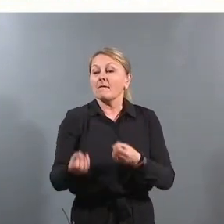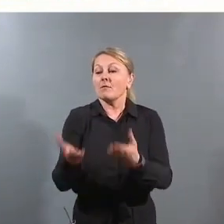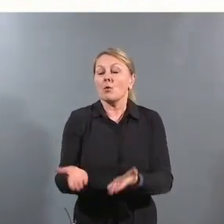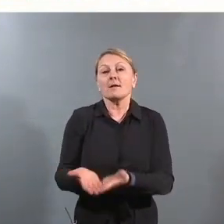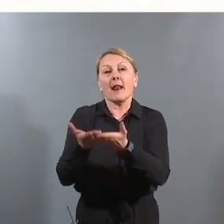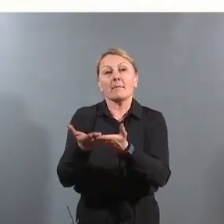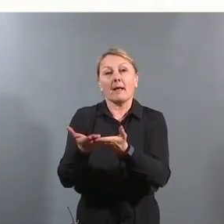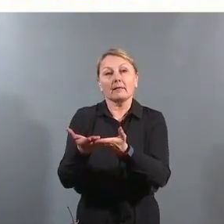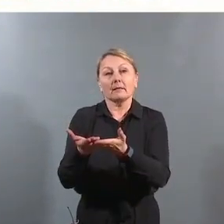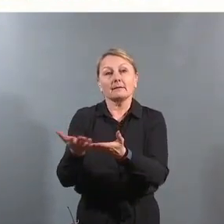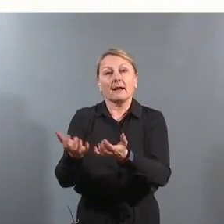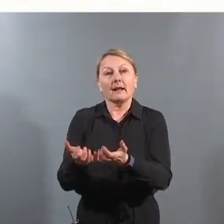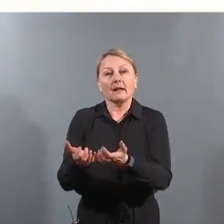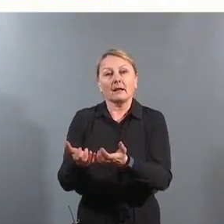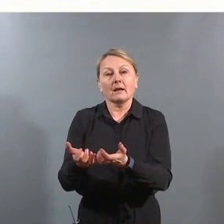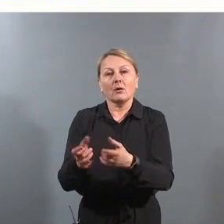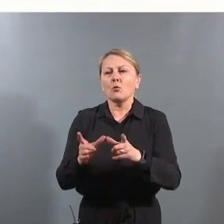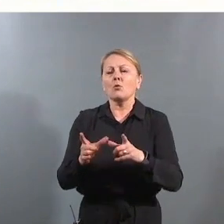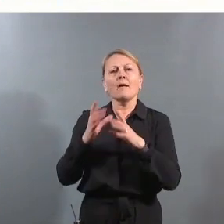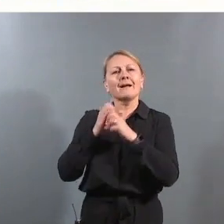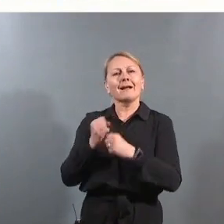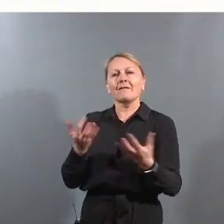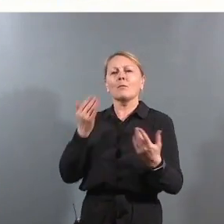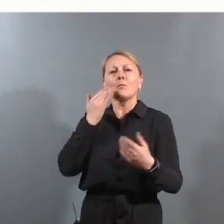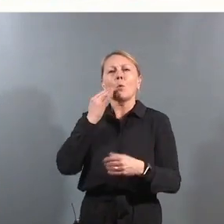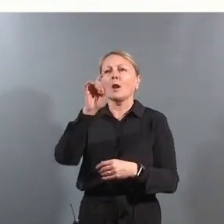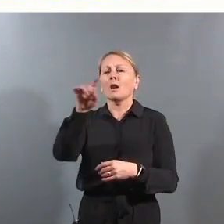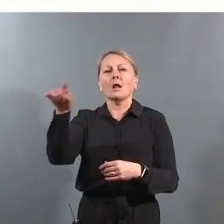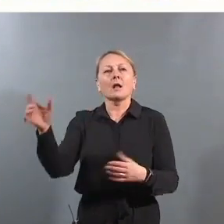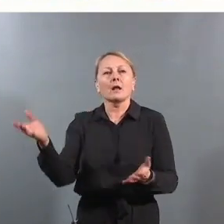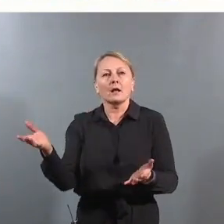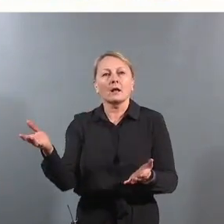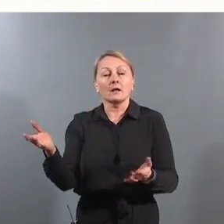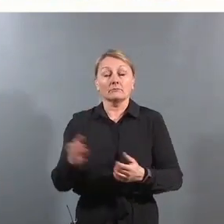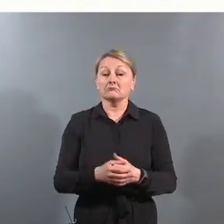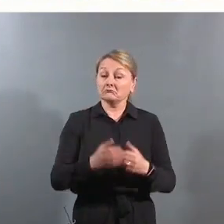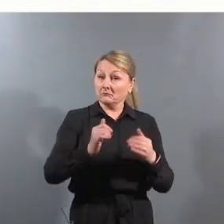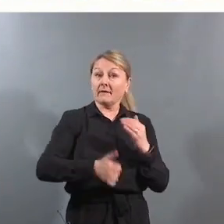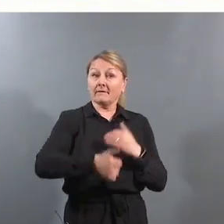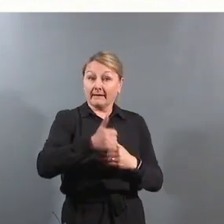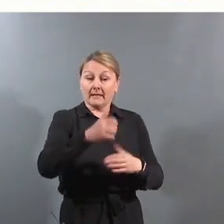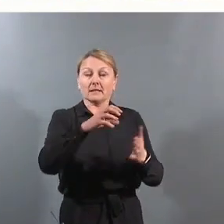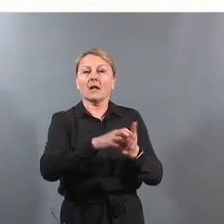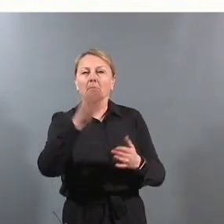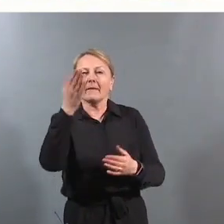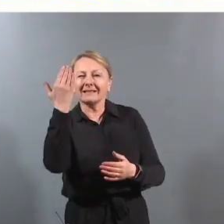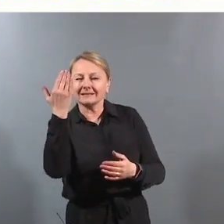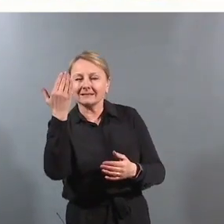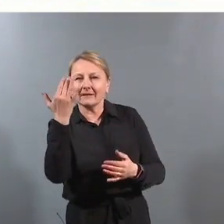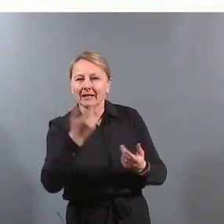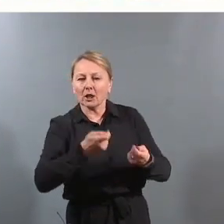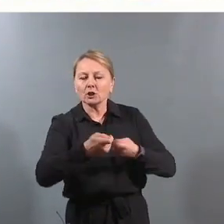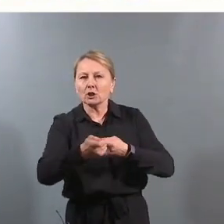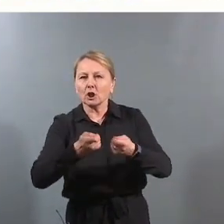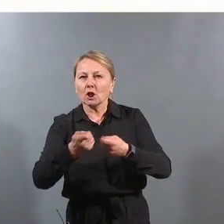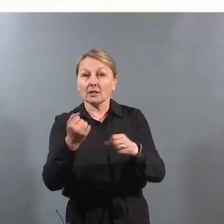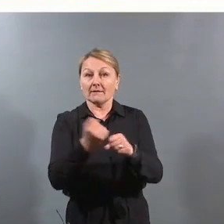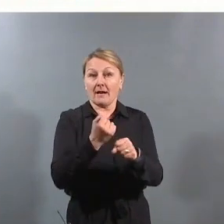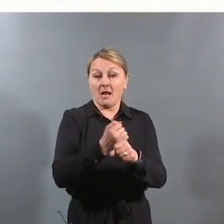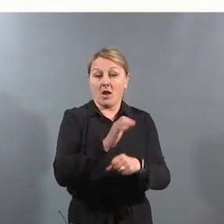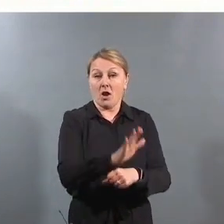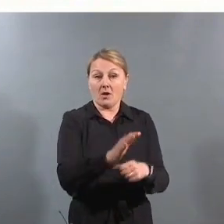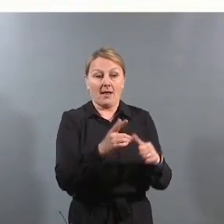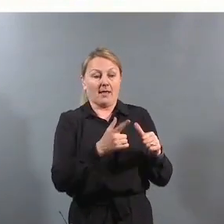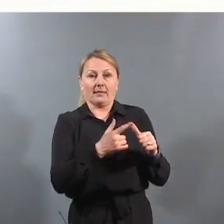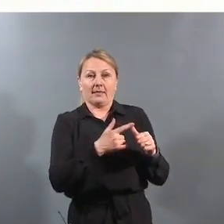hjelpen de trenger, uavhengig hvor de bor. Og det er derfor viktig at staten er bevisst hvilket styringsverktøy de har,